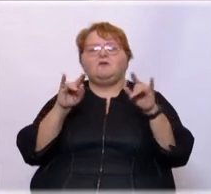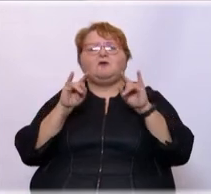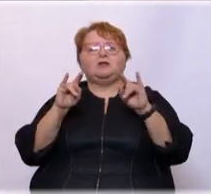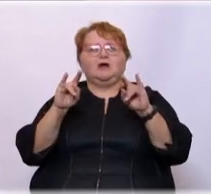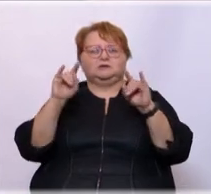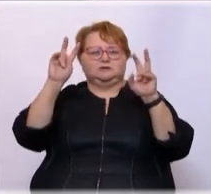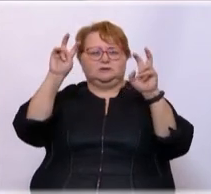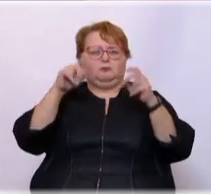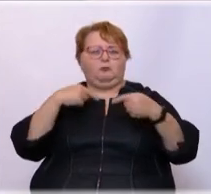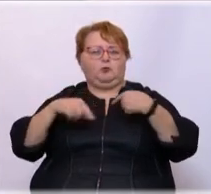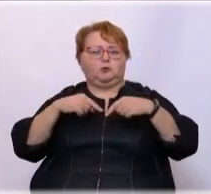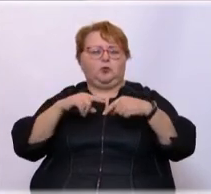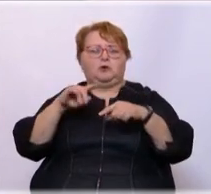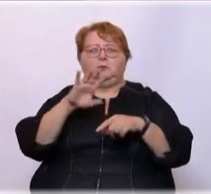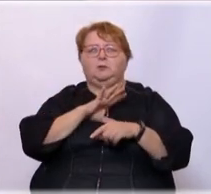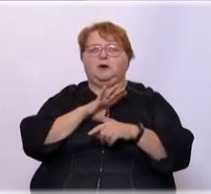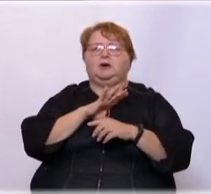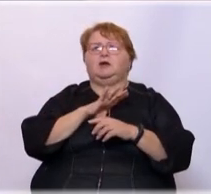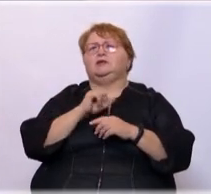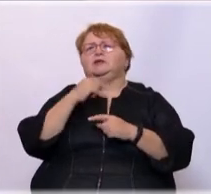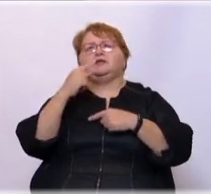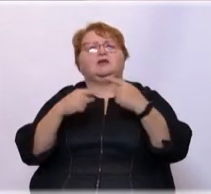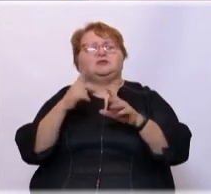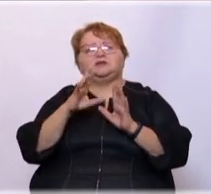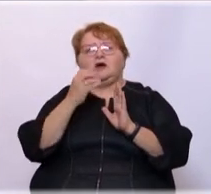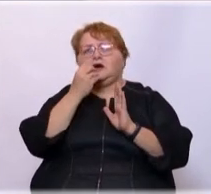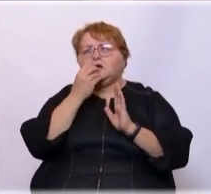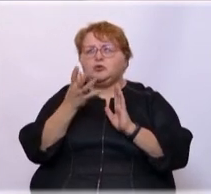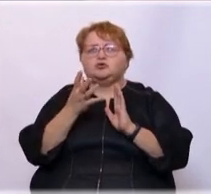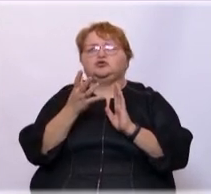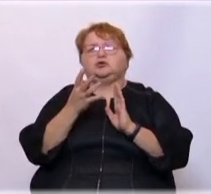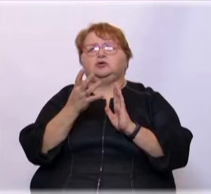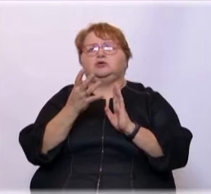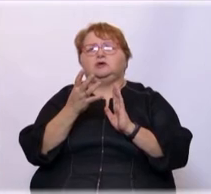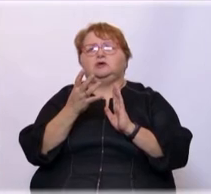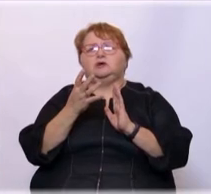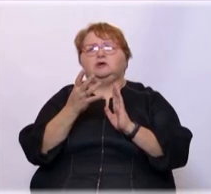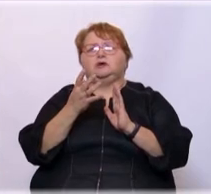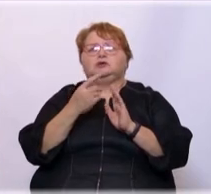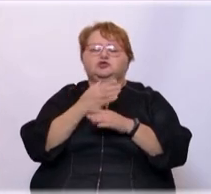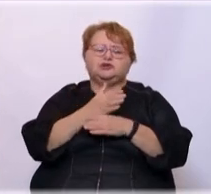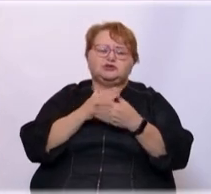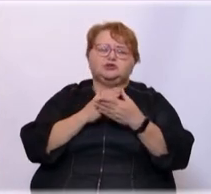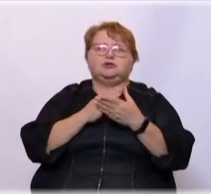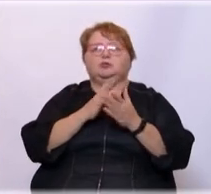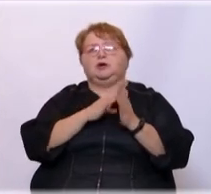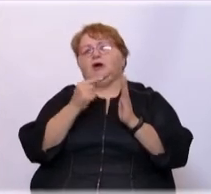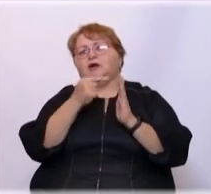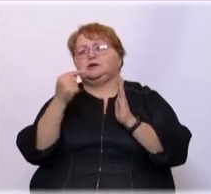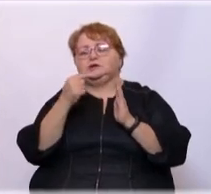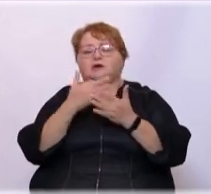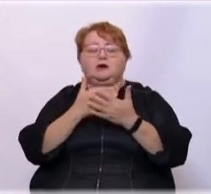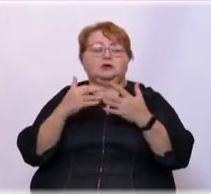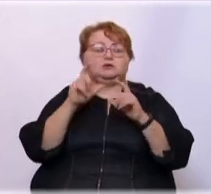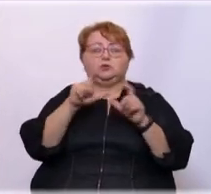И были негативные. Не всегда хорошие. Да, всегда. Но были частично негативные. Разные люди